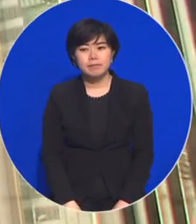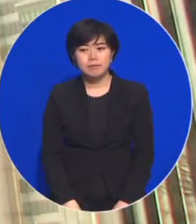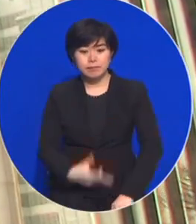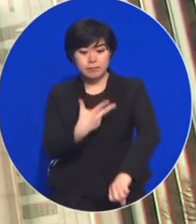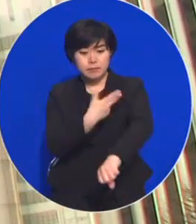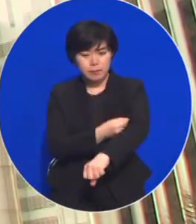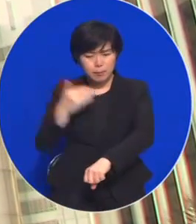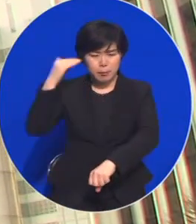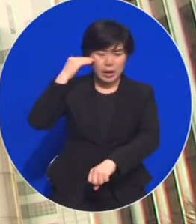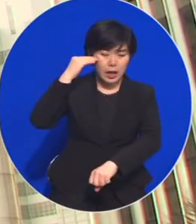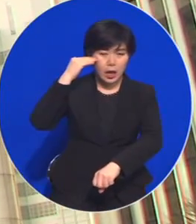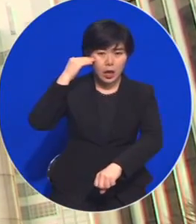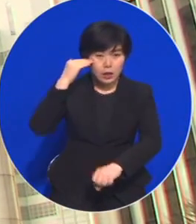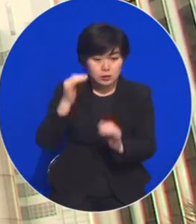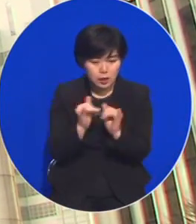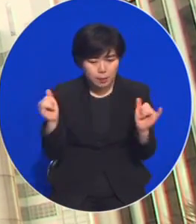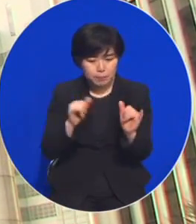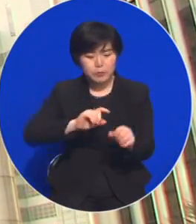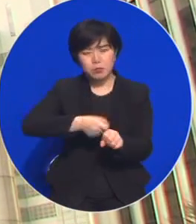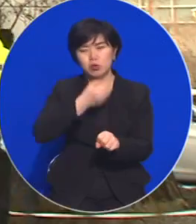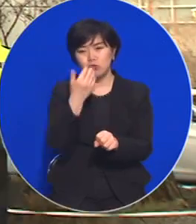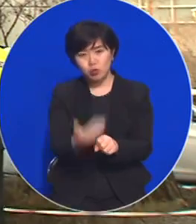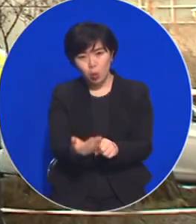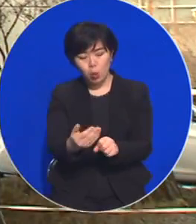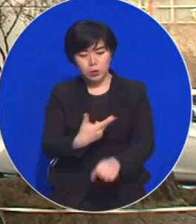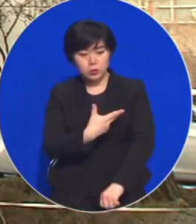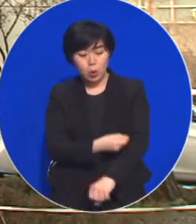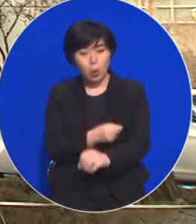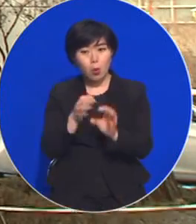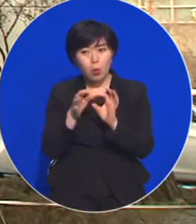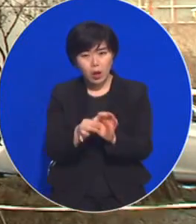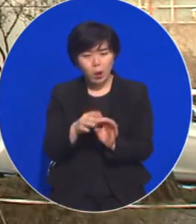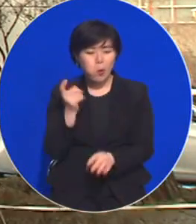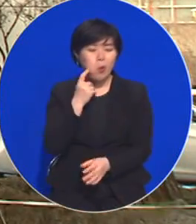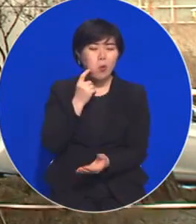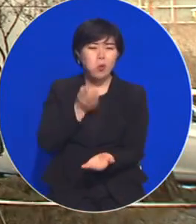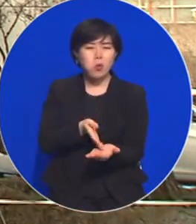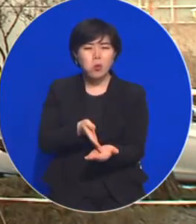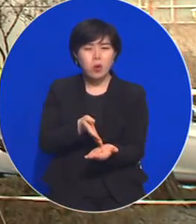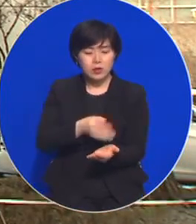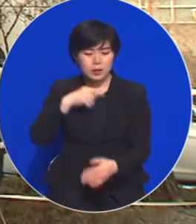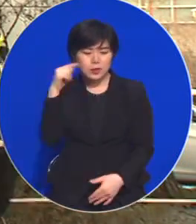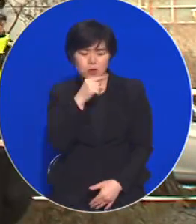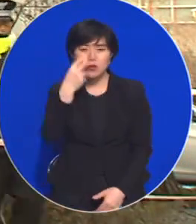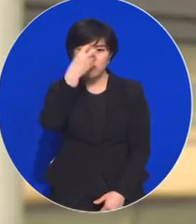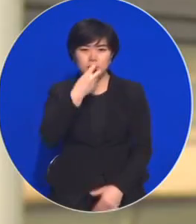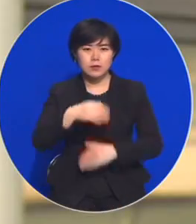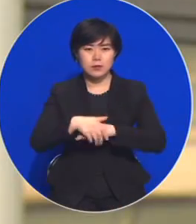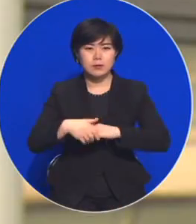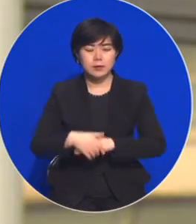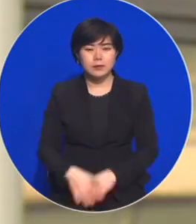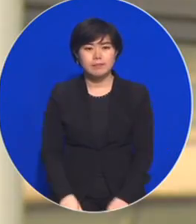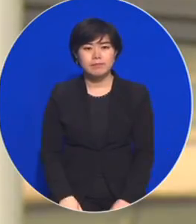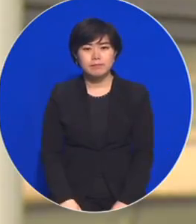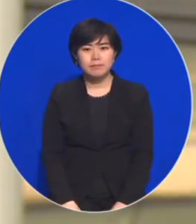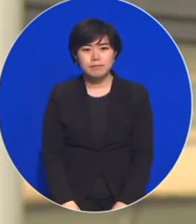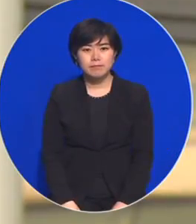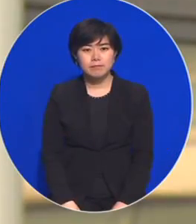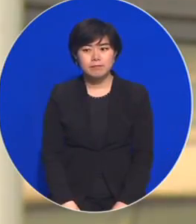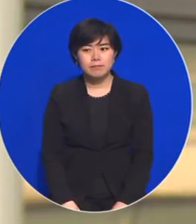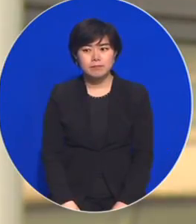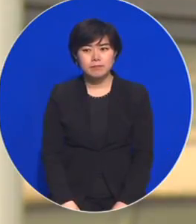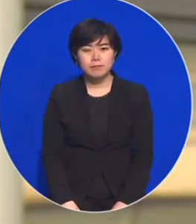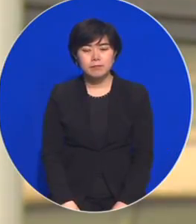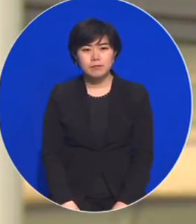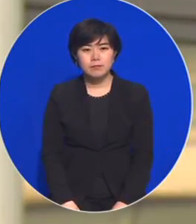방해 행위를 엄정 처벌하고, 접종에 관한 이른바 가짜뉴스는 철저히 수사할 방침입니다. KTV